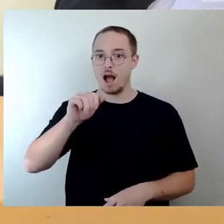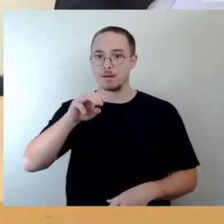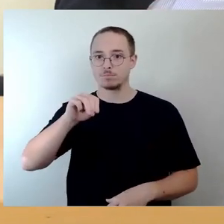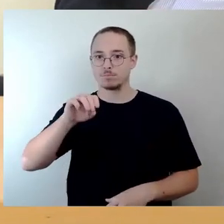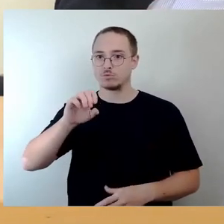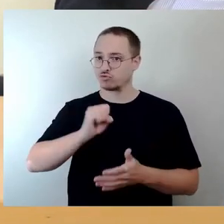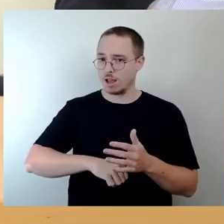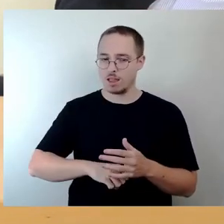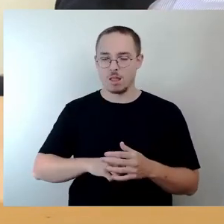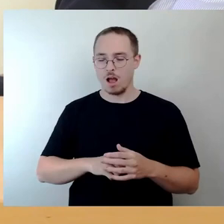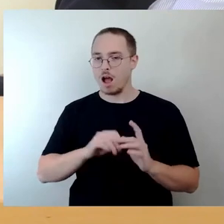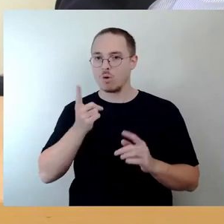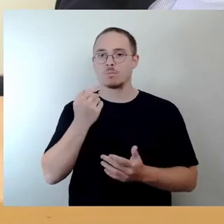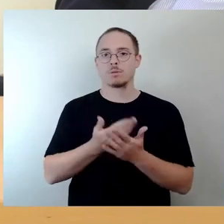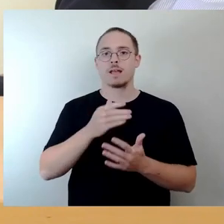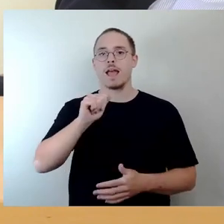durchgeführt werden.